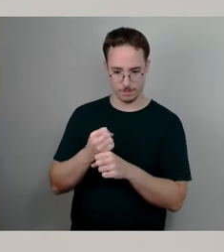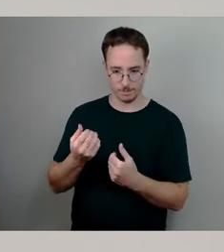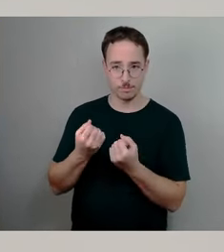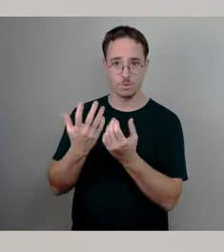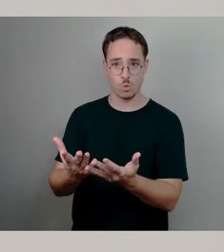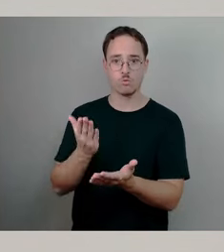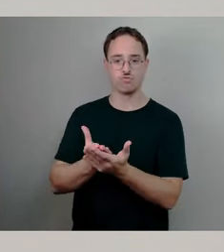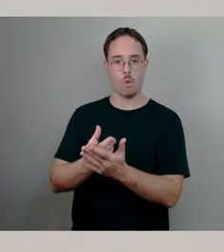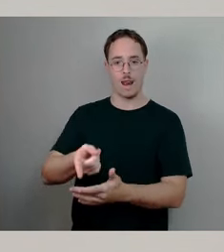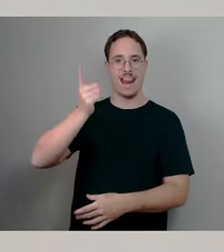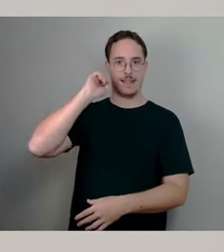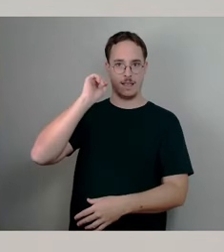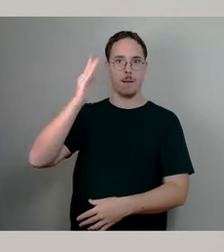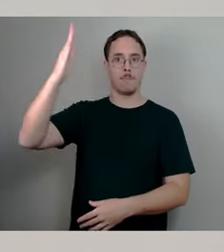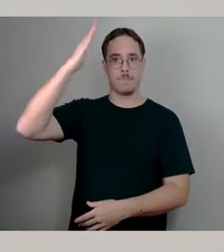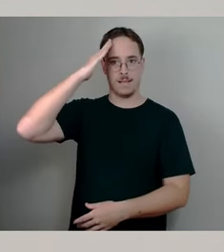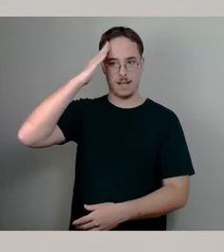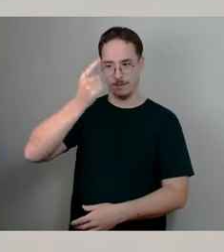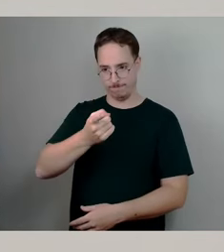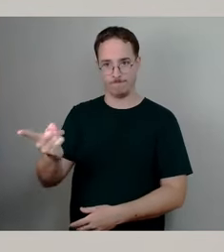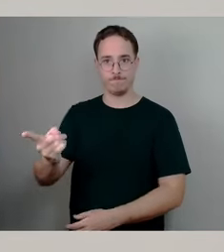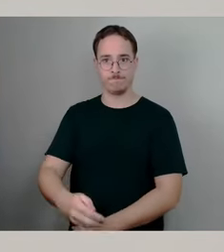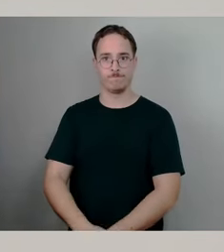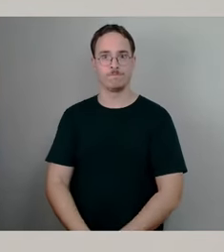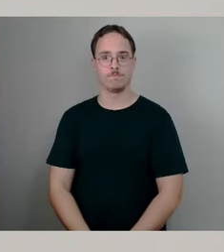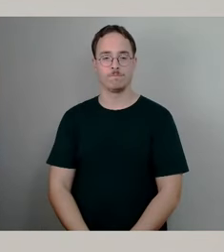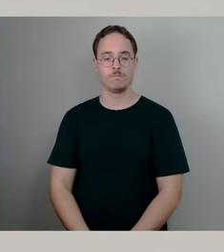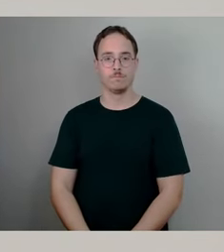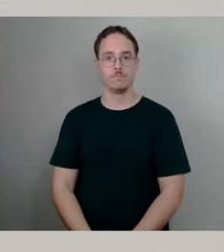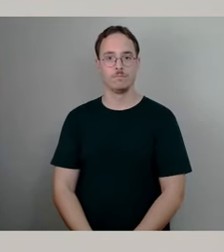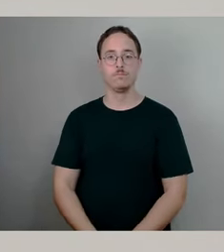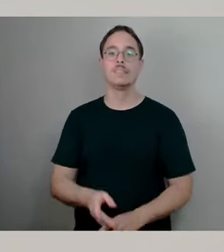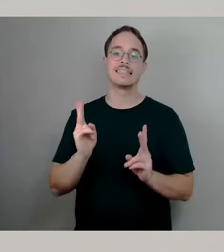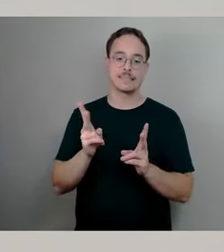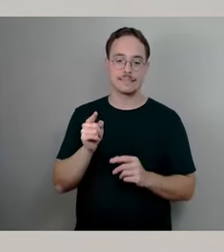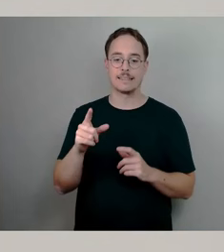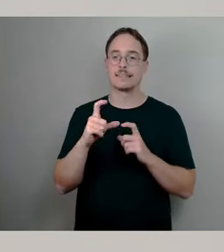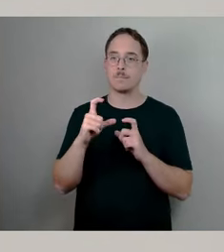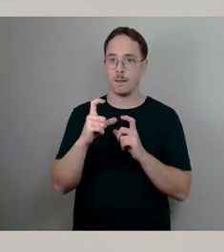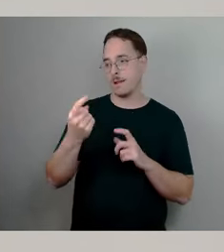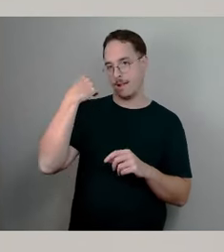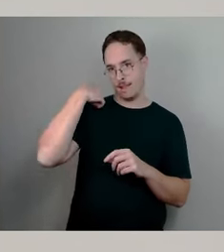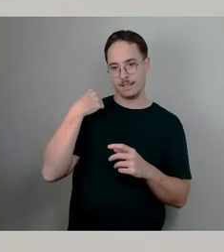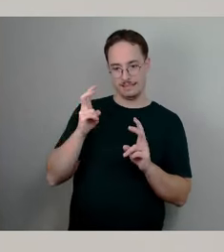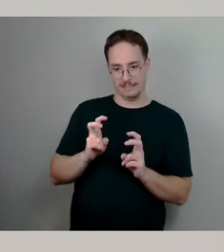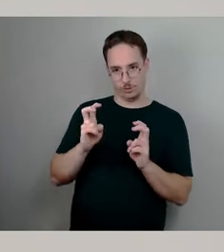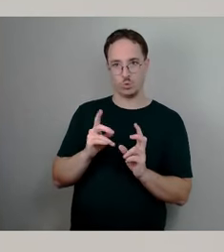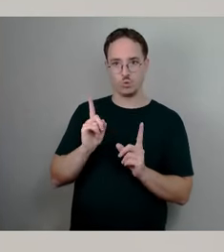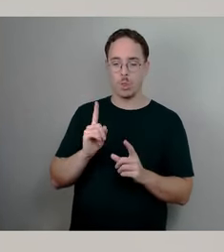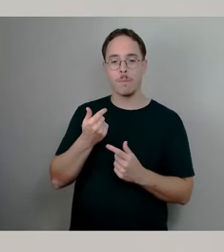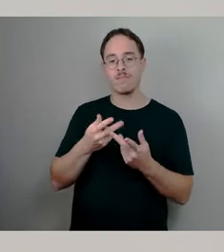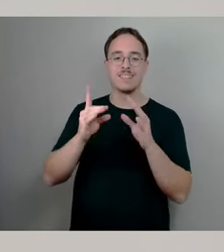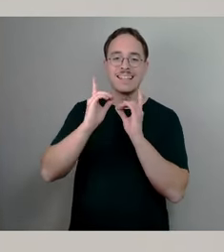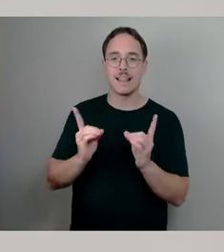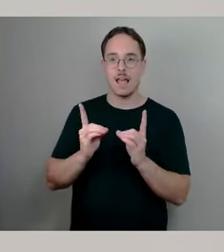bekannt, richtig ist. In der September-Sitzung war geplant, die Details sozusagen nochmal darzustellen, hole ich jetzt am 5.